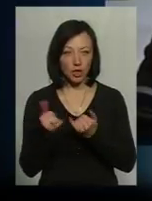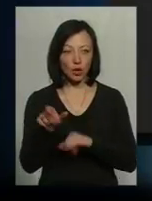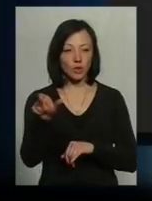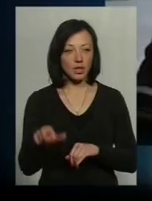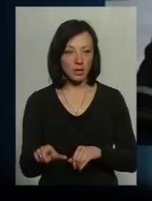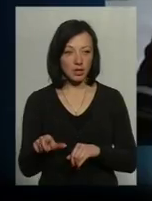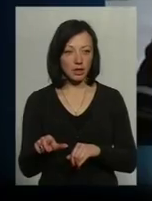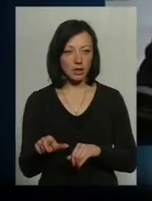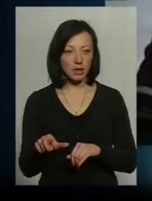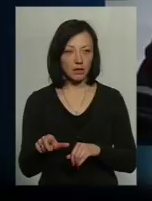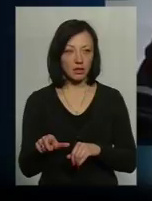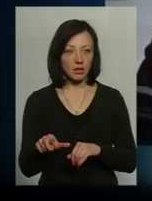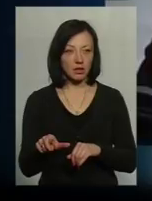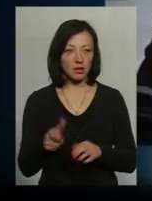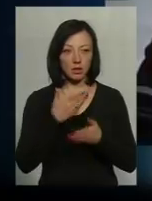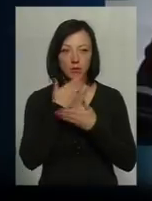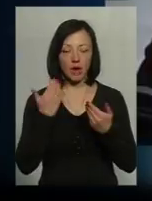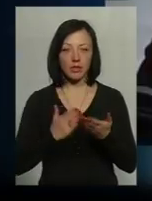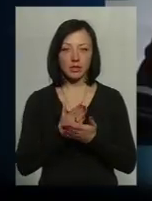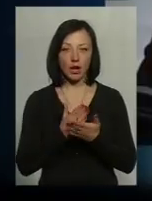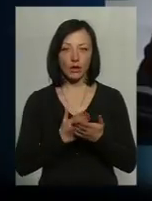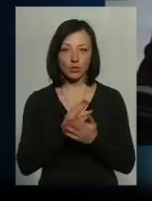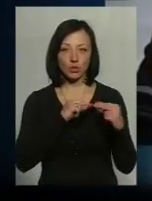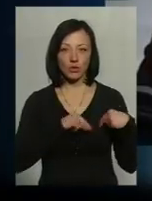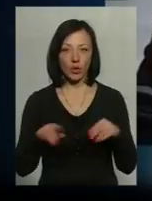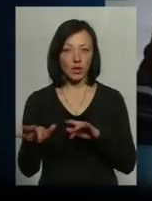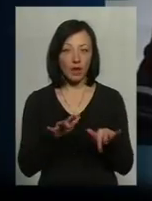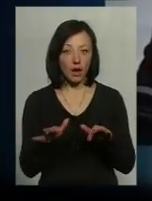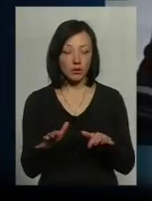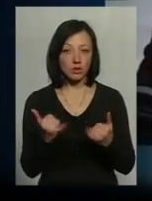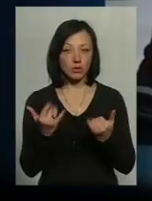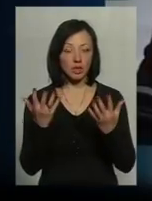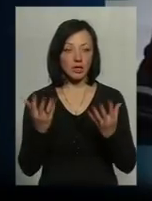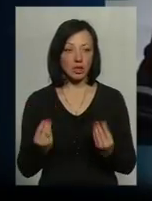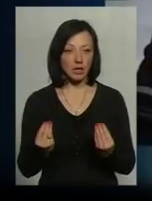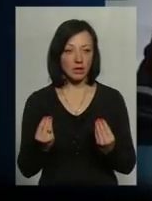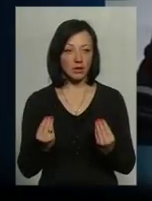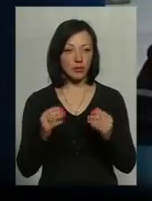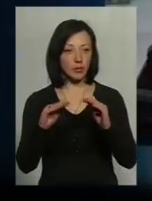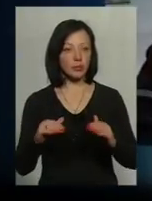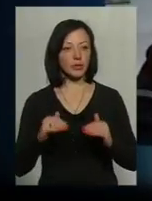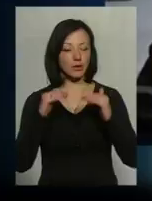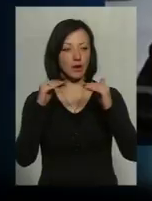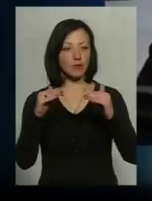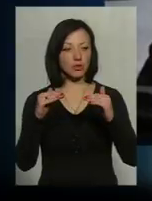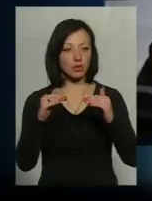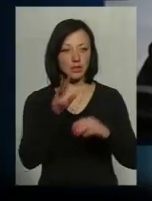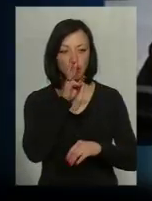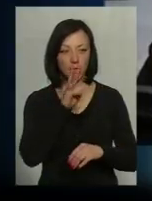людина не має стаж відвідової діяльності. На сьогоднішній день, піднявши заробітну плату